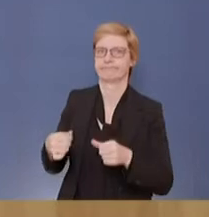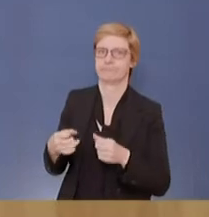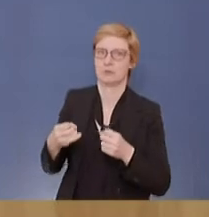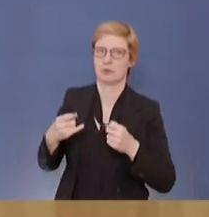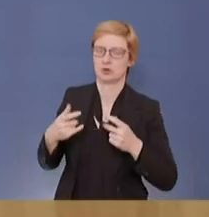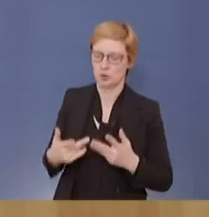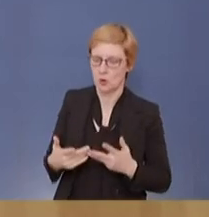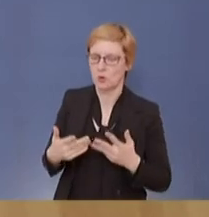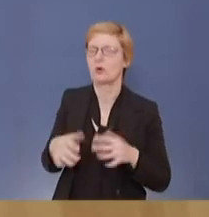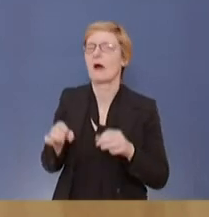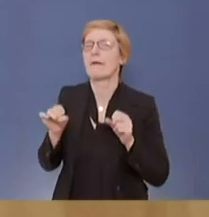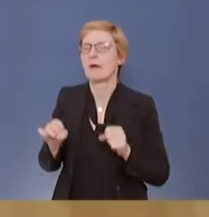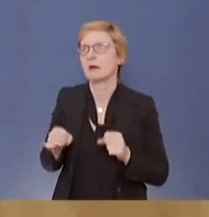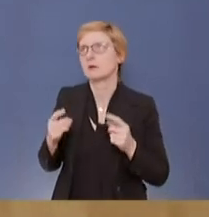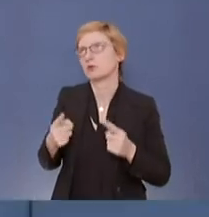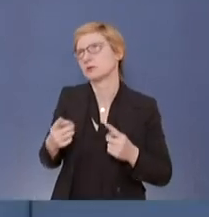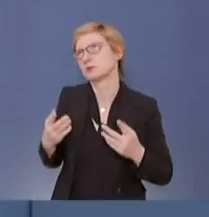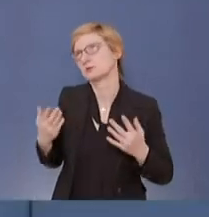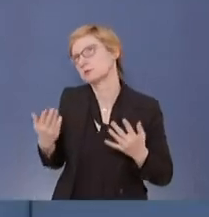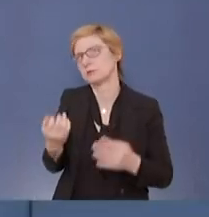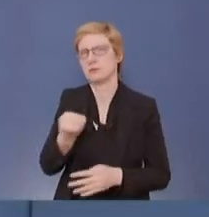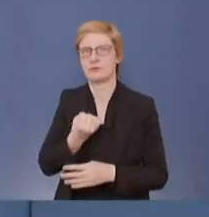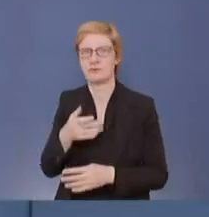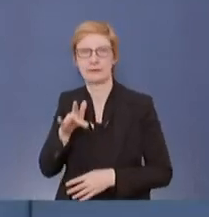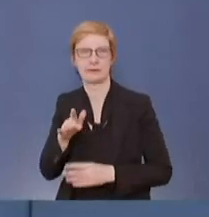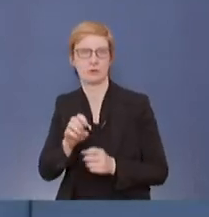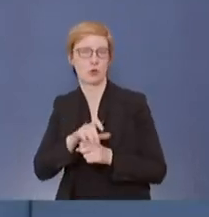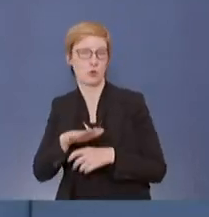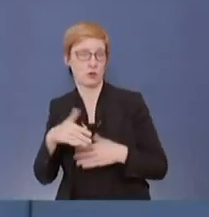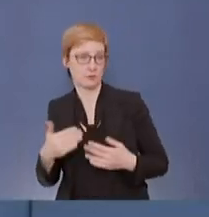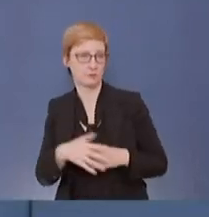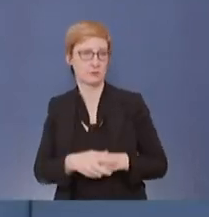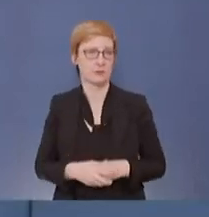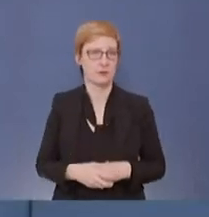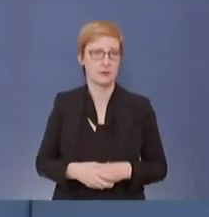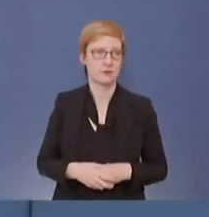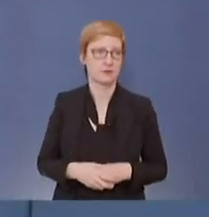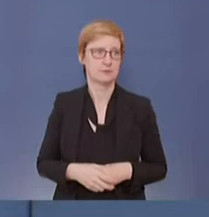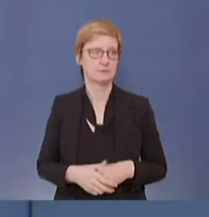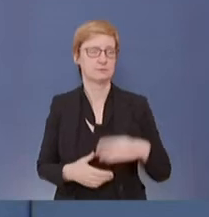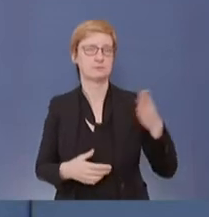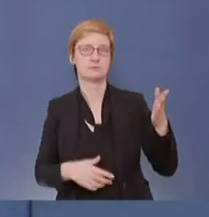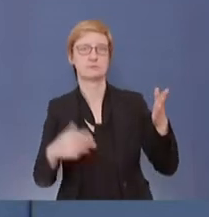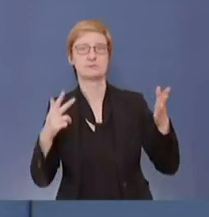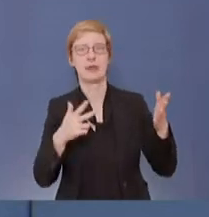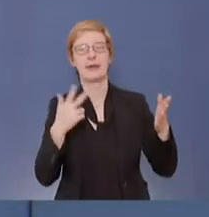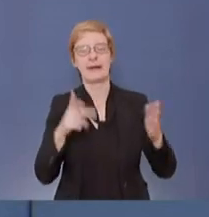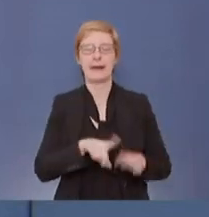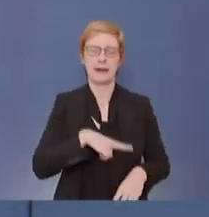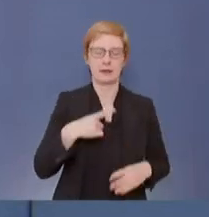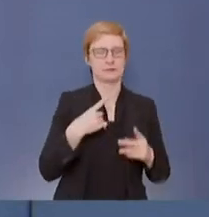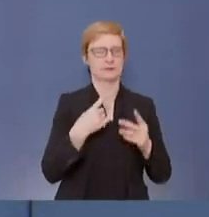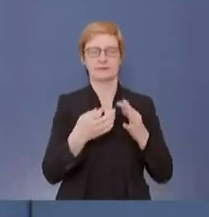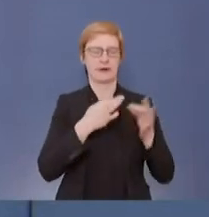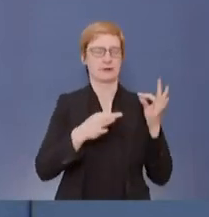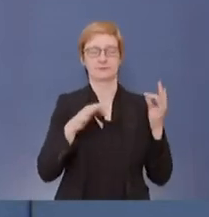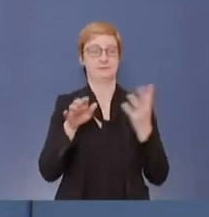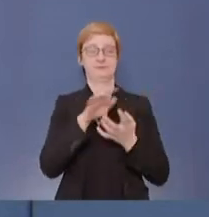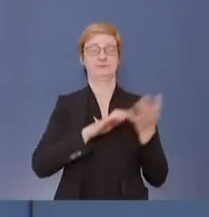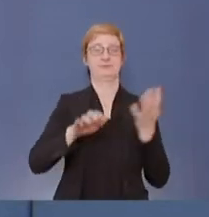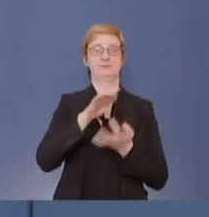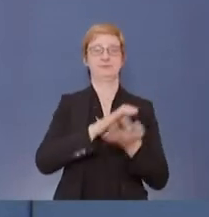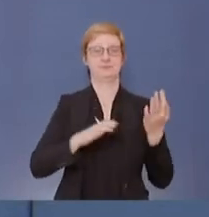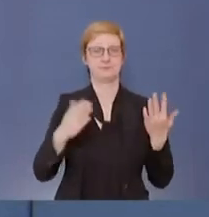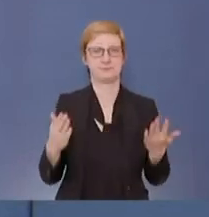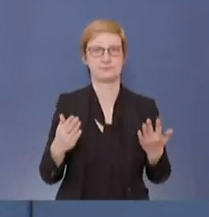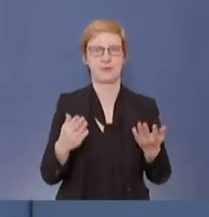können müssen. Danke. So, Herr Lange, das müssten wir ein bisschen einmal sortieren. Also, wenn es